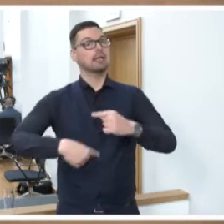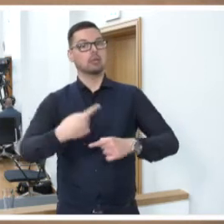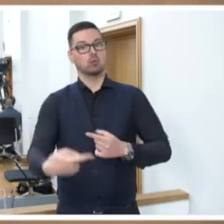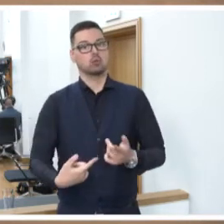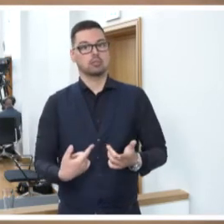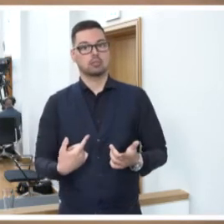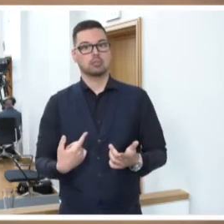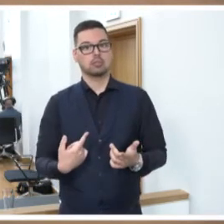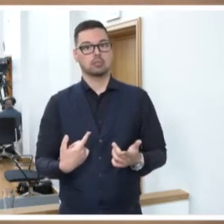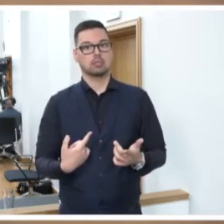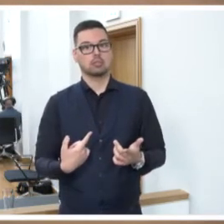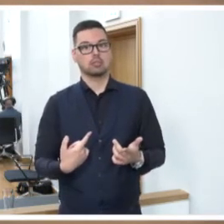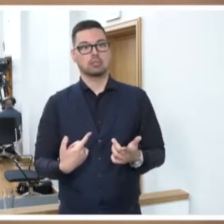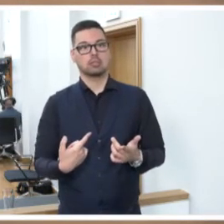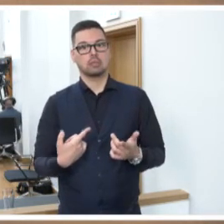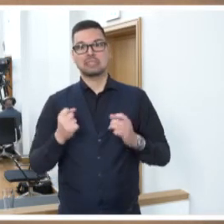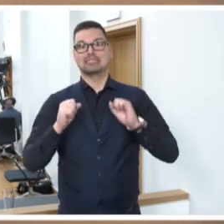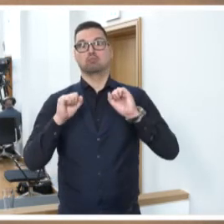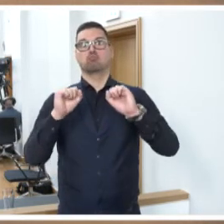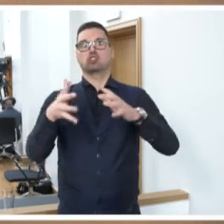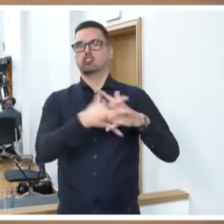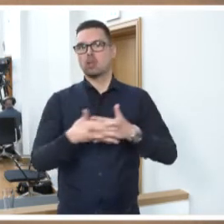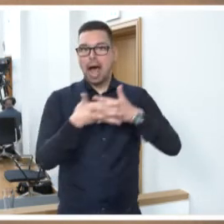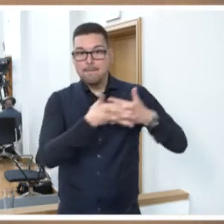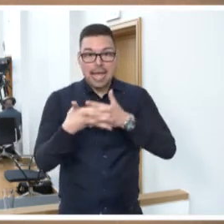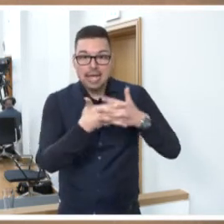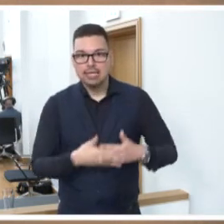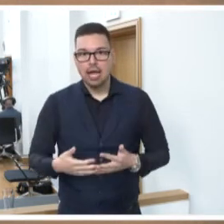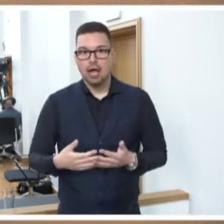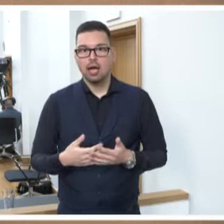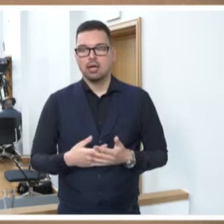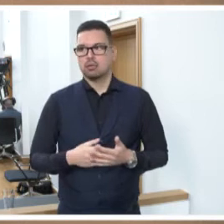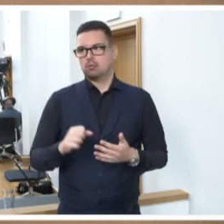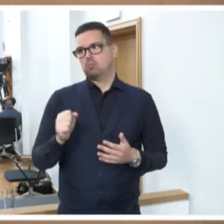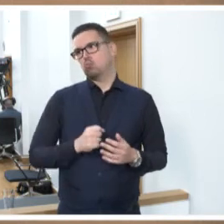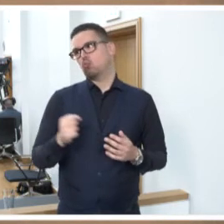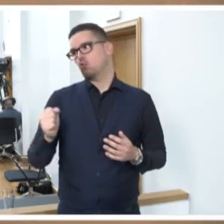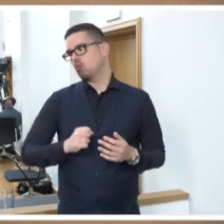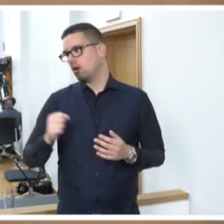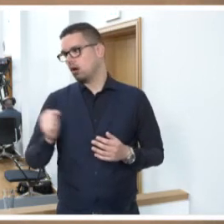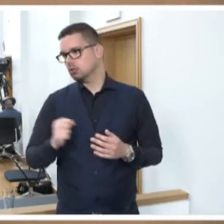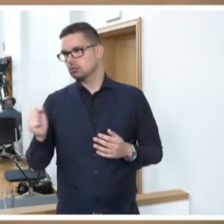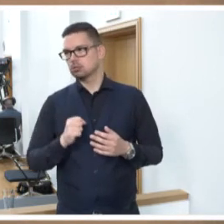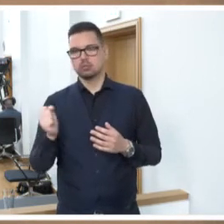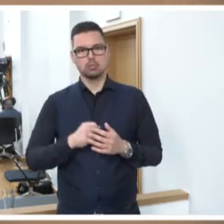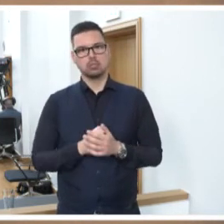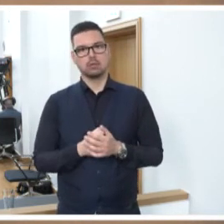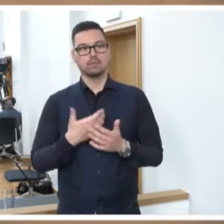die dann fast bis zu einem Putsch in den USA führt und ich glaube, dass wir